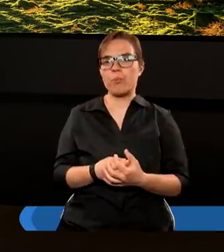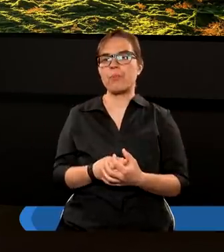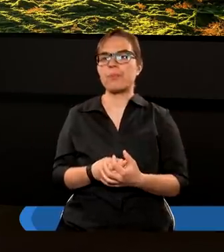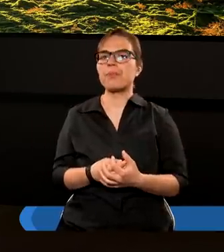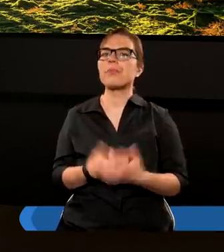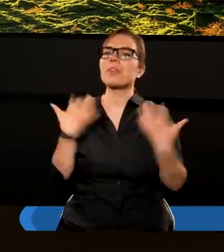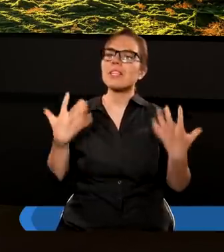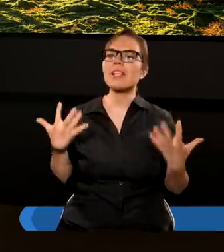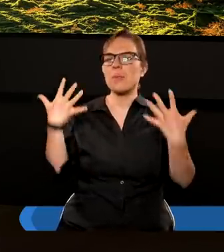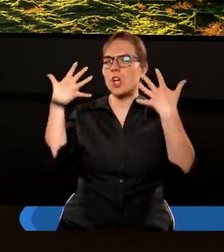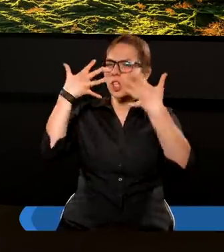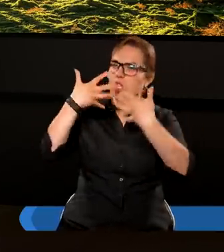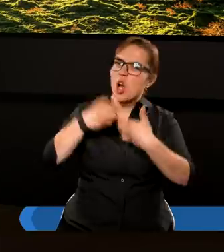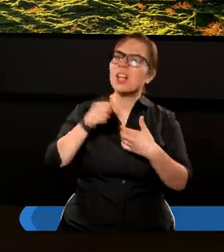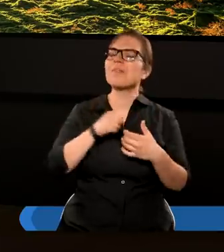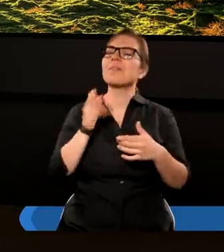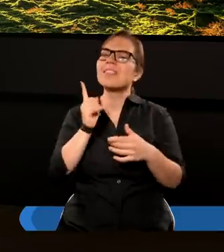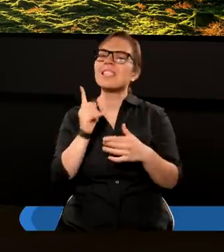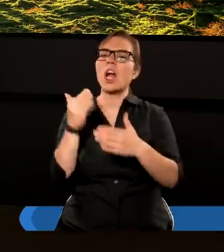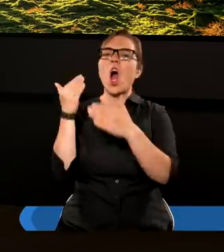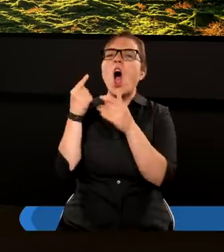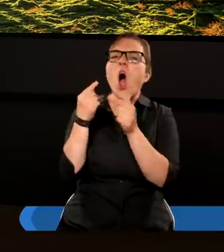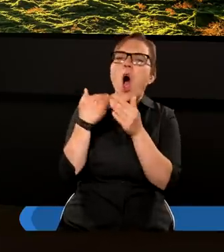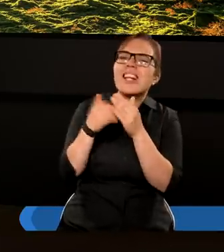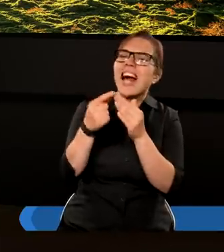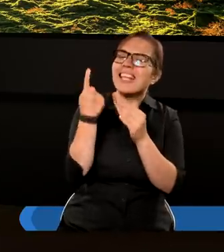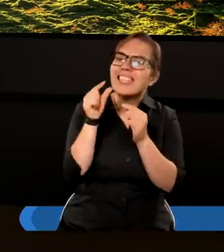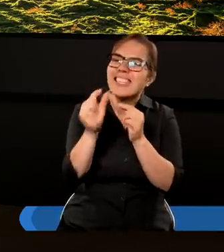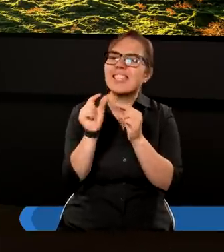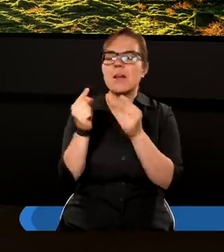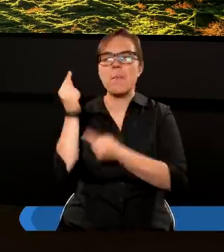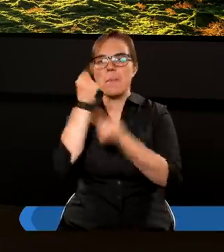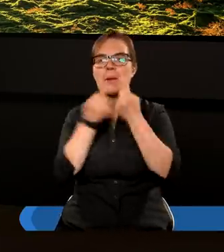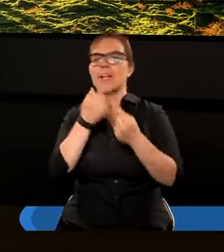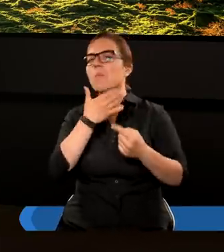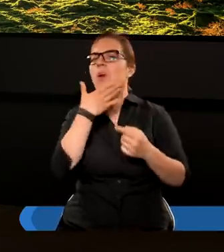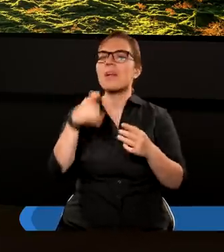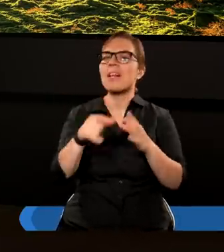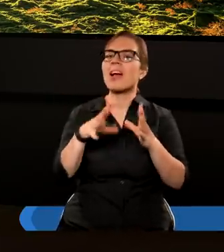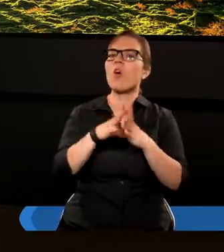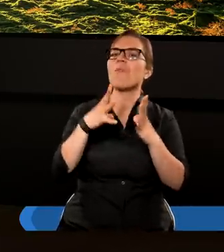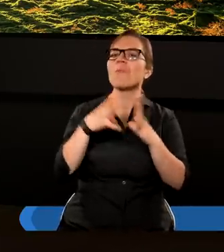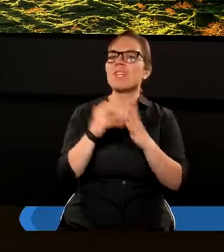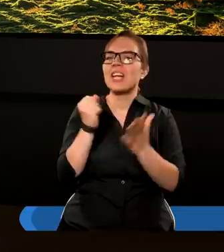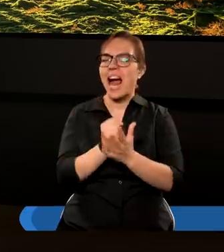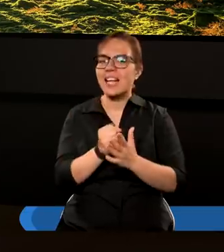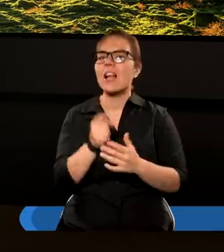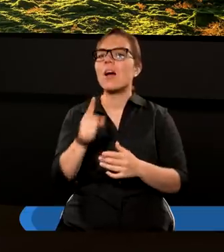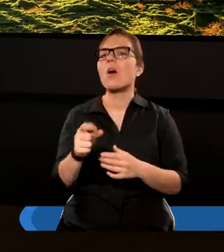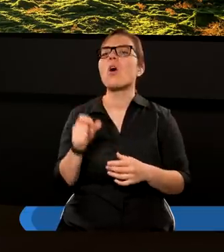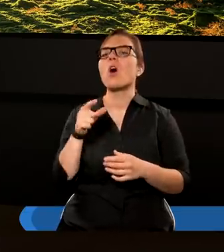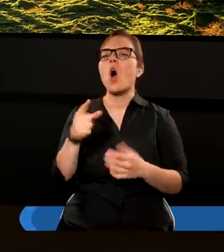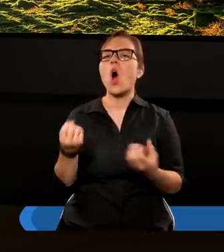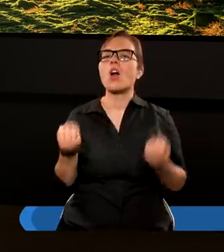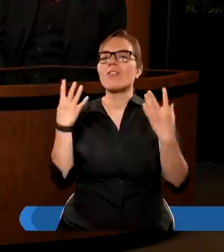chciałem się skoncentrować na tej ostatniej myśli, dlatego, że tego nie ma w przykazaniu, mianowicie On